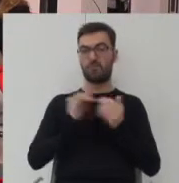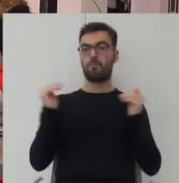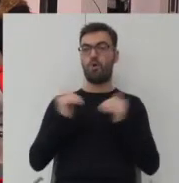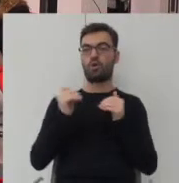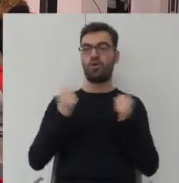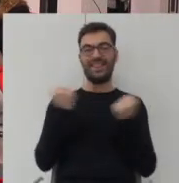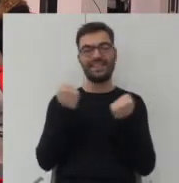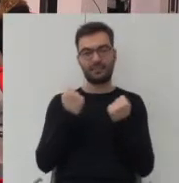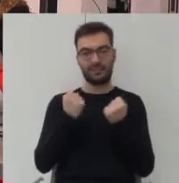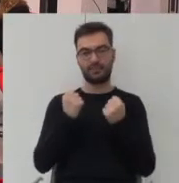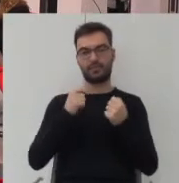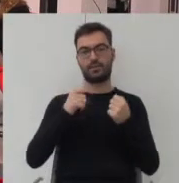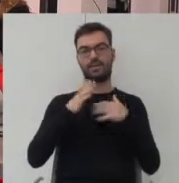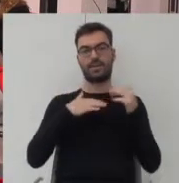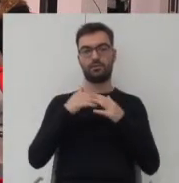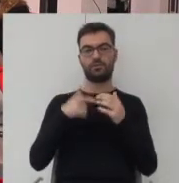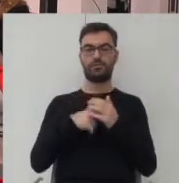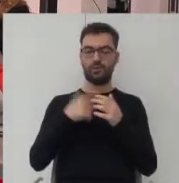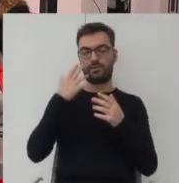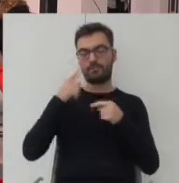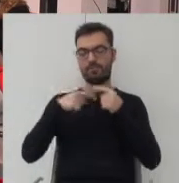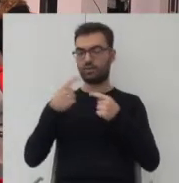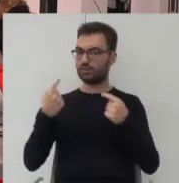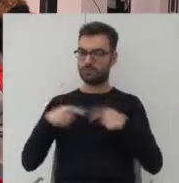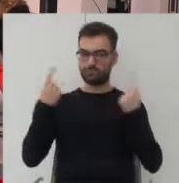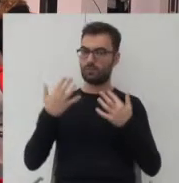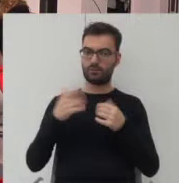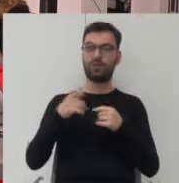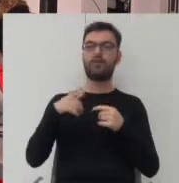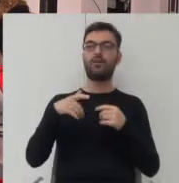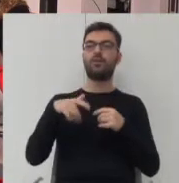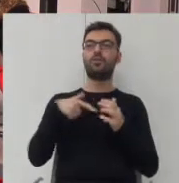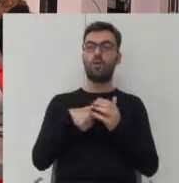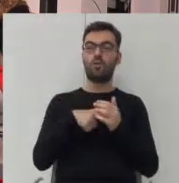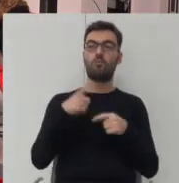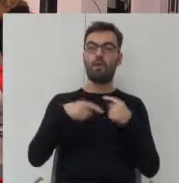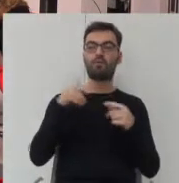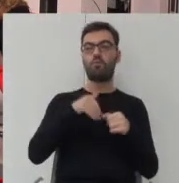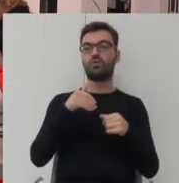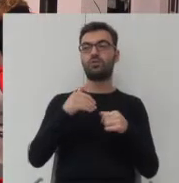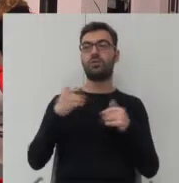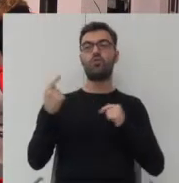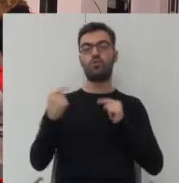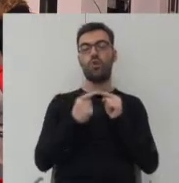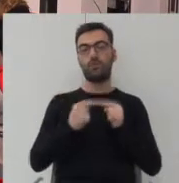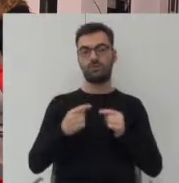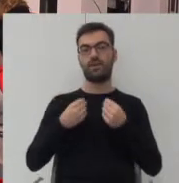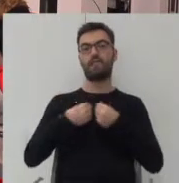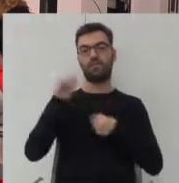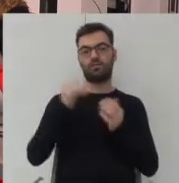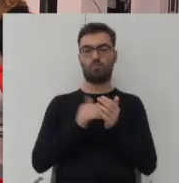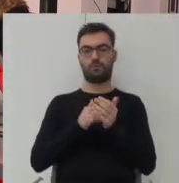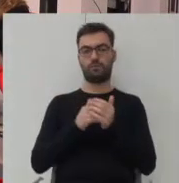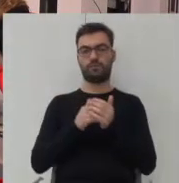intensyfikacji zabudowy, chociaż to jest konfliktogenny proces, terenów zurbanizowanych może prawdopodobnie zaspokoić większość tej potrzeby, której